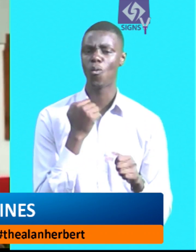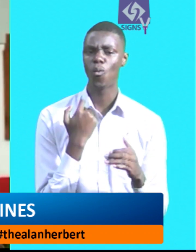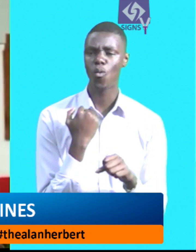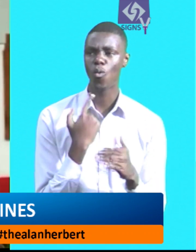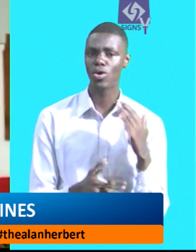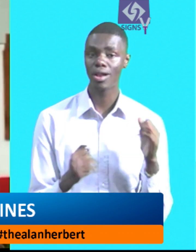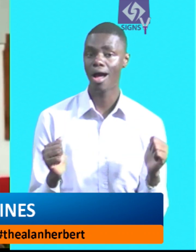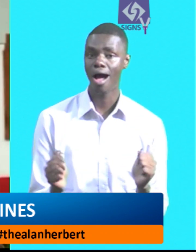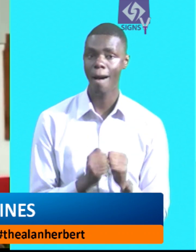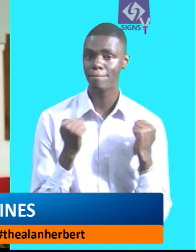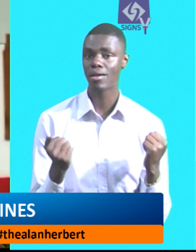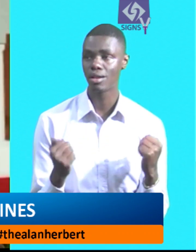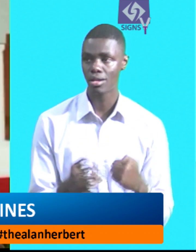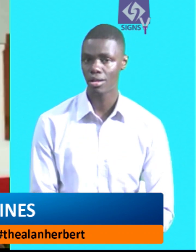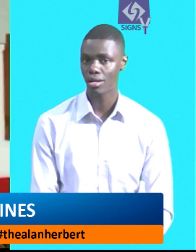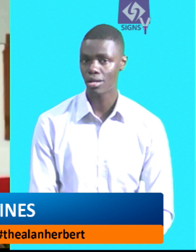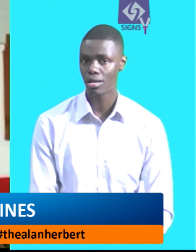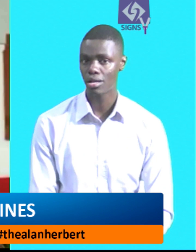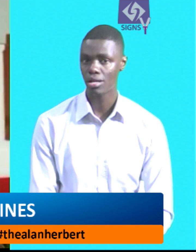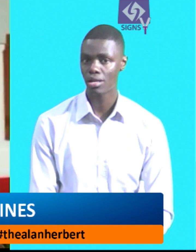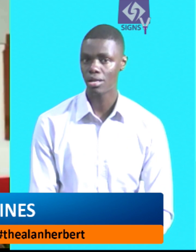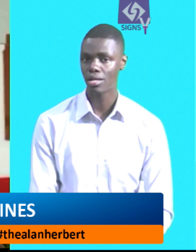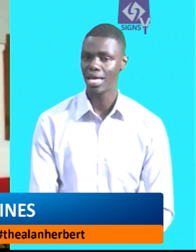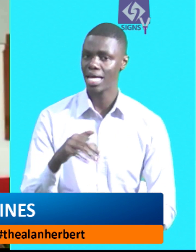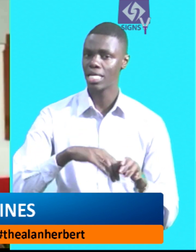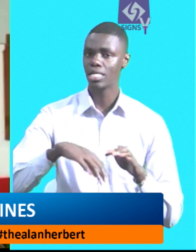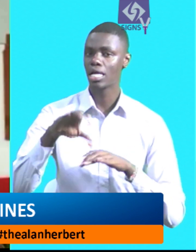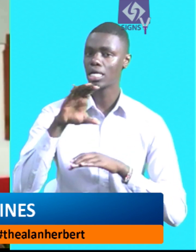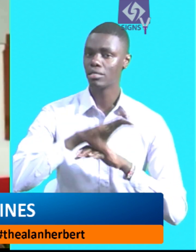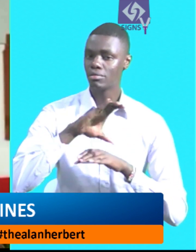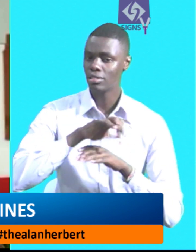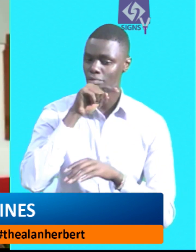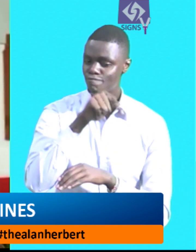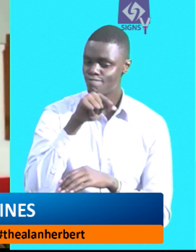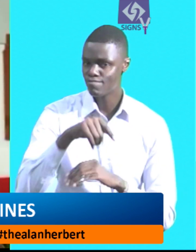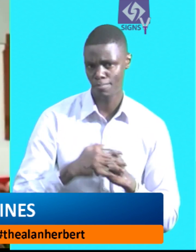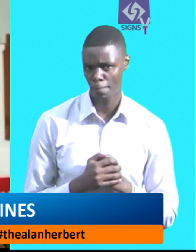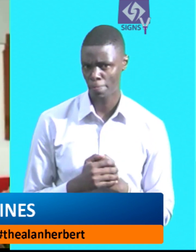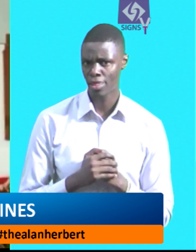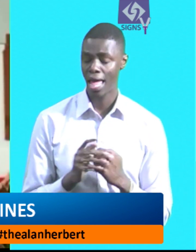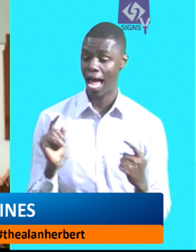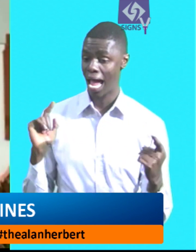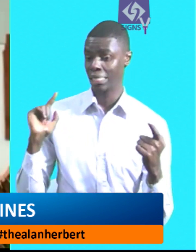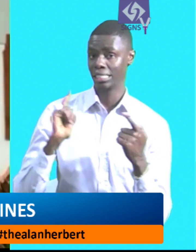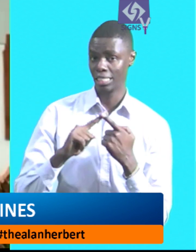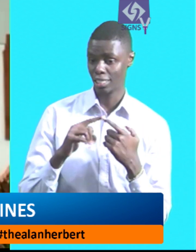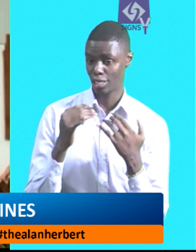pale kanisani mbaka leo